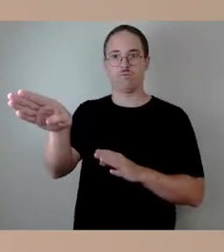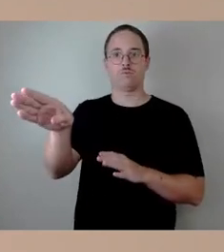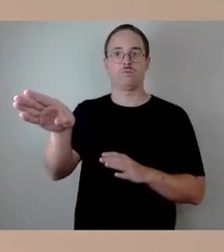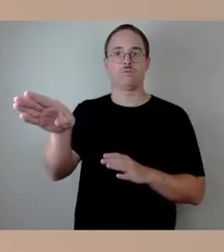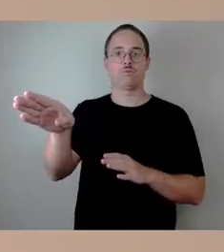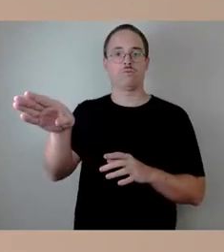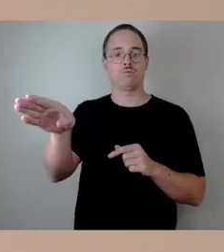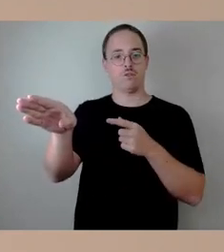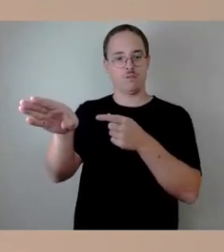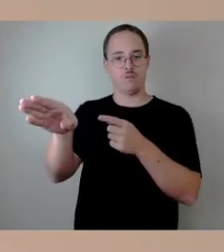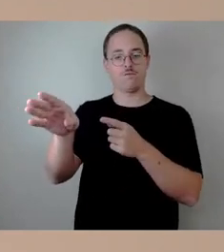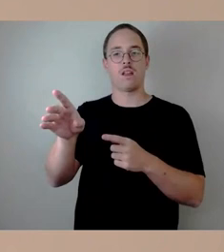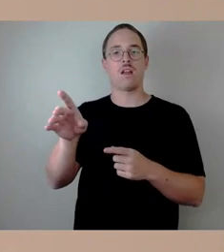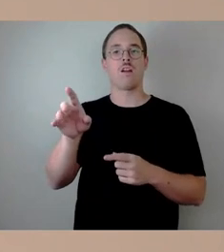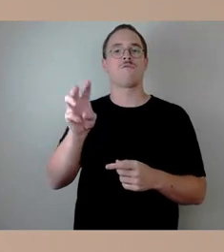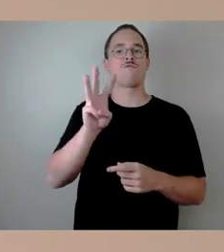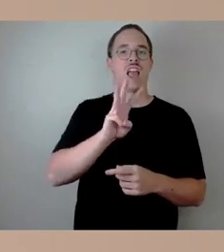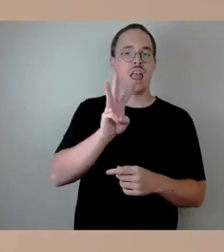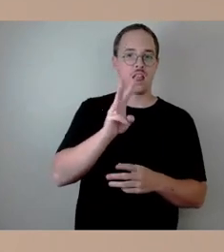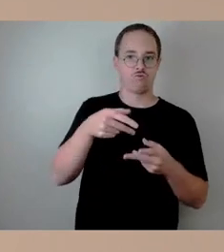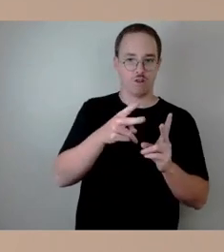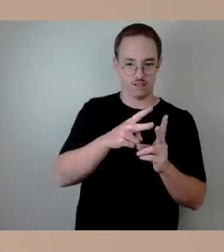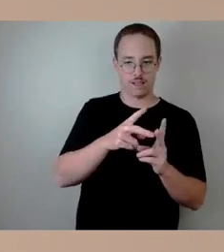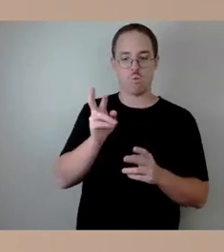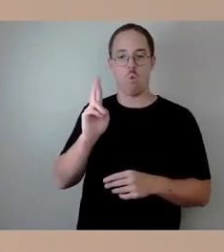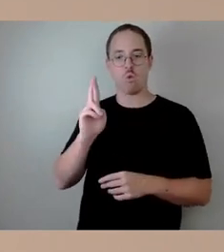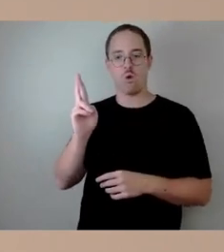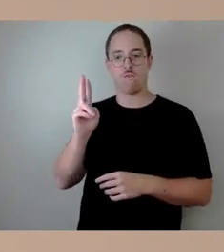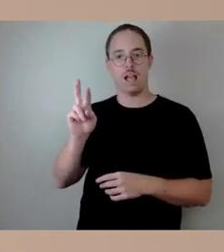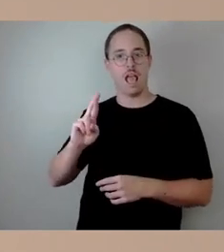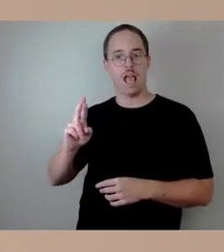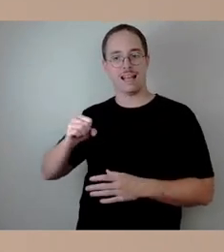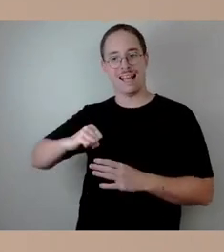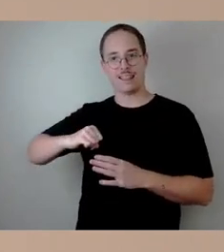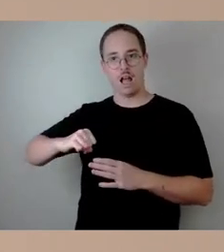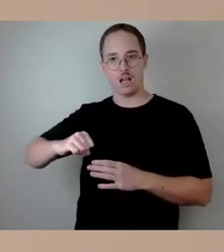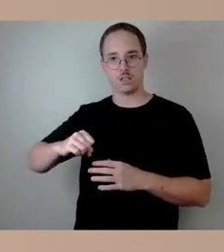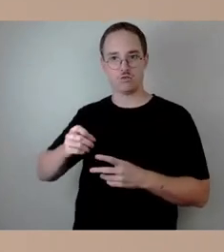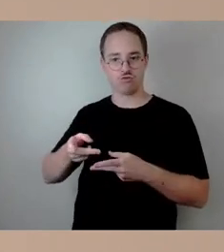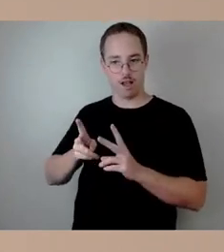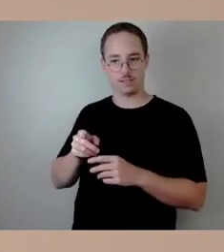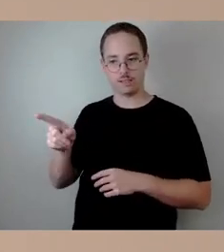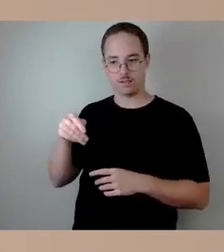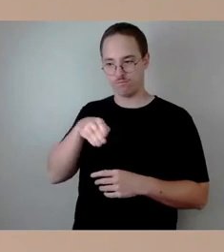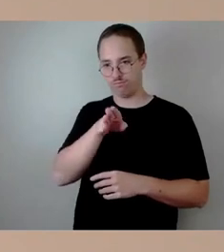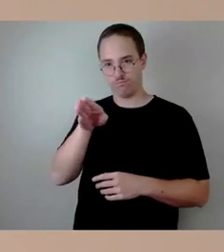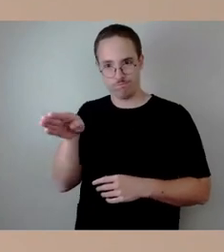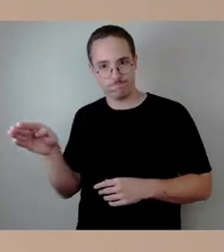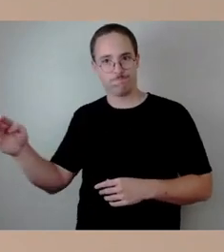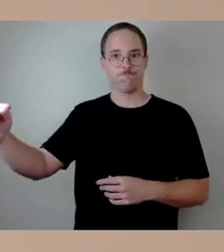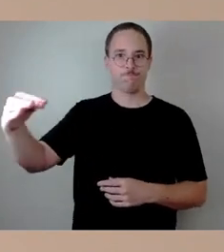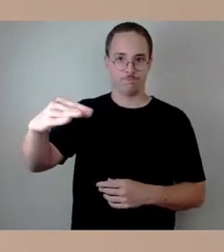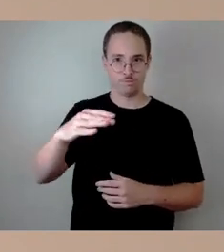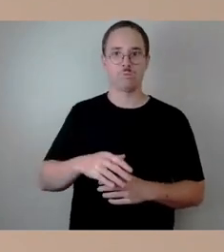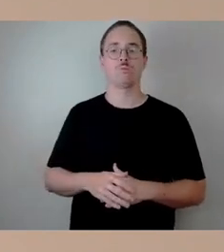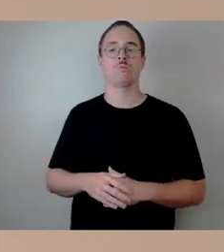Wernerstraße bis Rudolf-Renner-Straße, wo die Straßenbahn abbiegt, einfährt. Auf die Verkehrsabläufe an der Einbindung